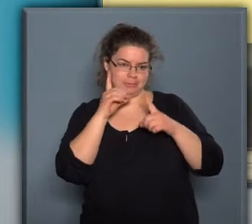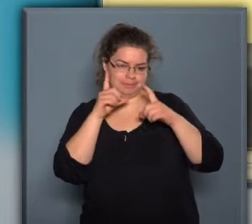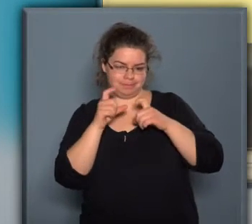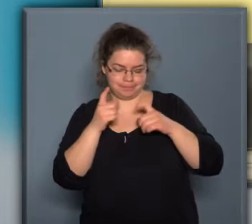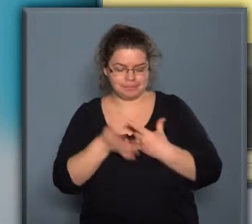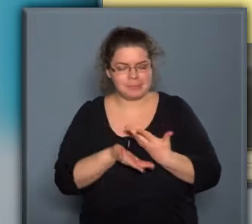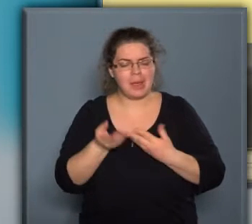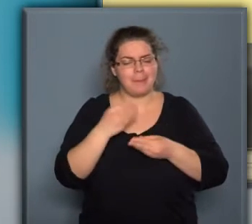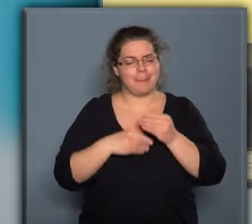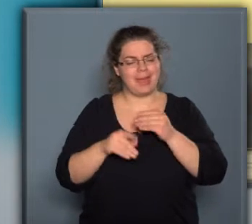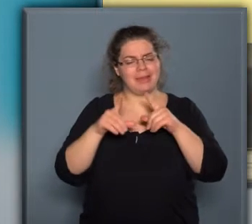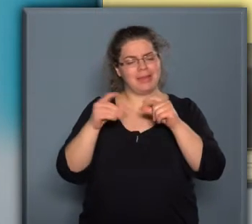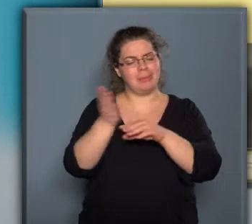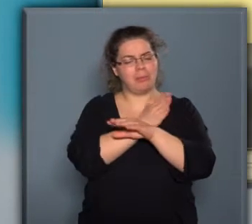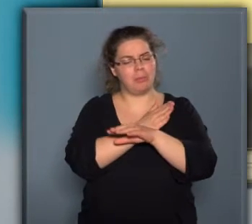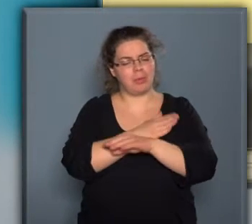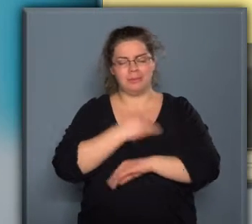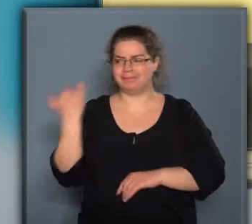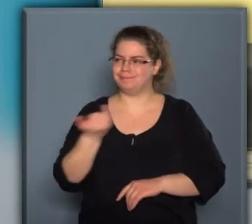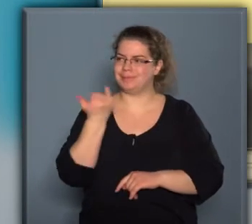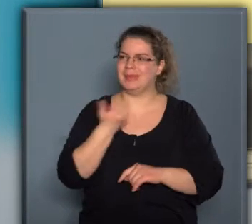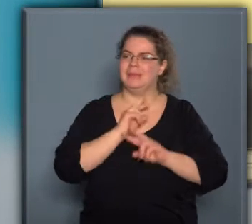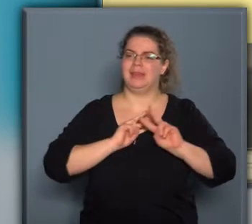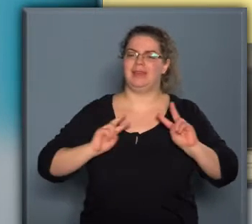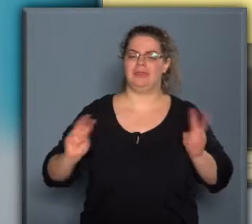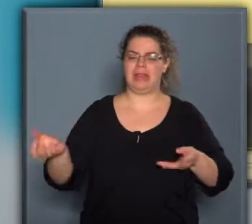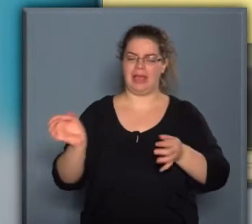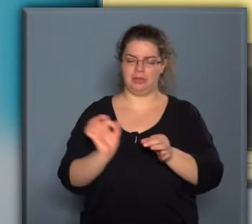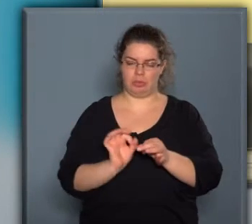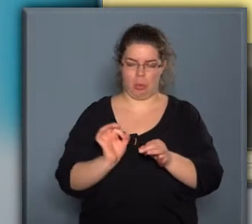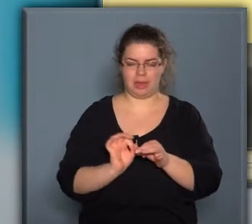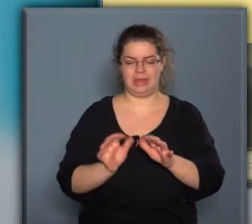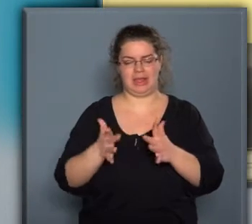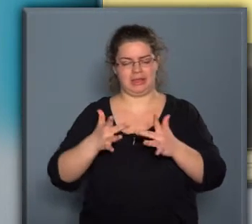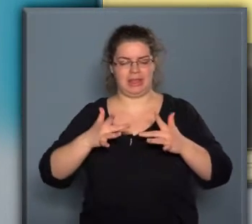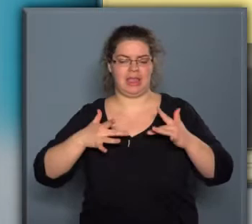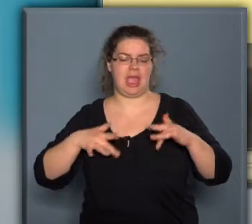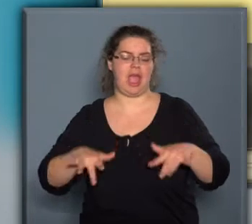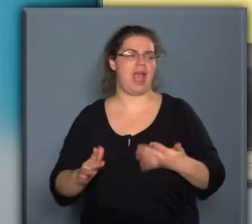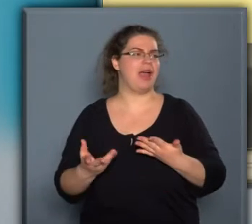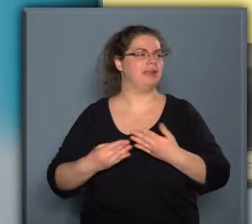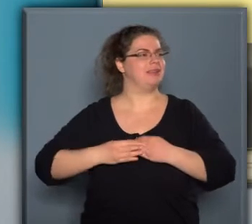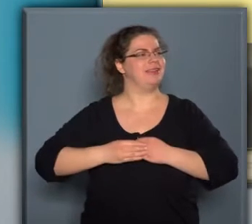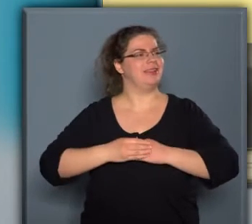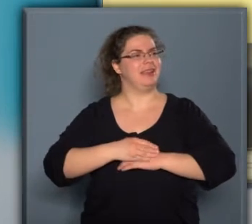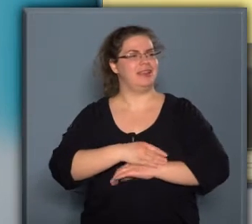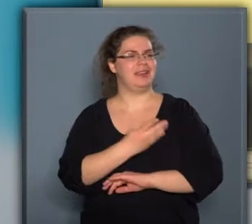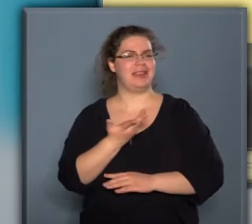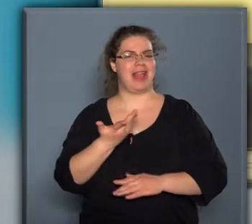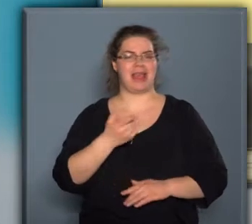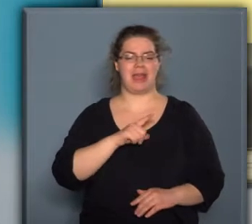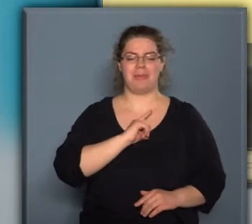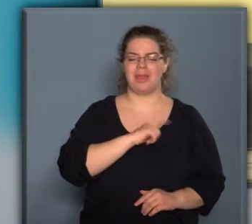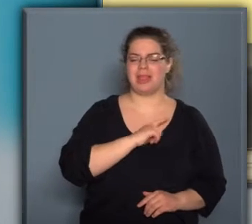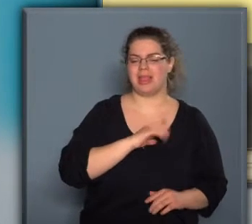ezek között, mögött, a képek mögött mindig van egy történet, egy hely, egy érzelem, egy